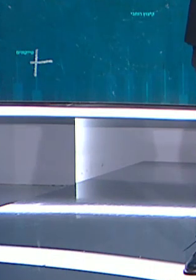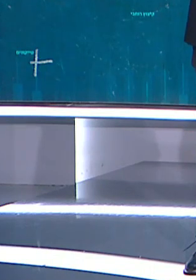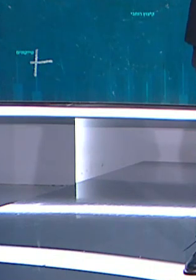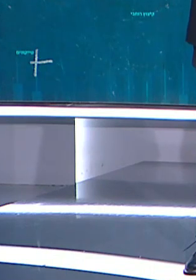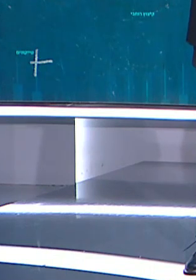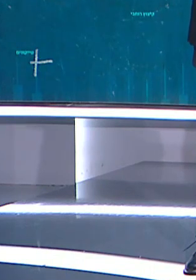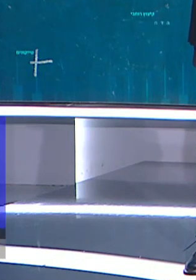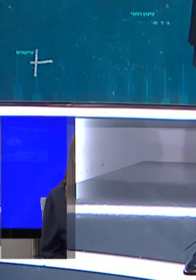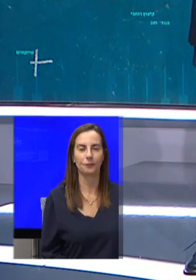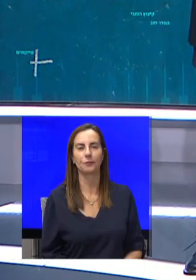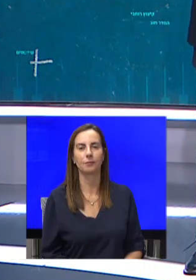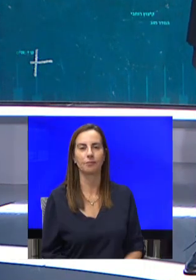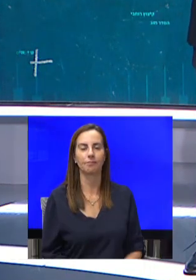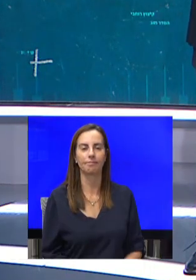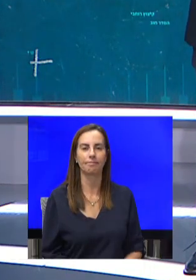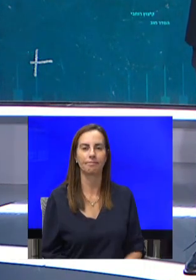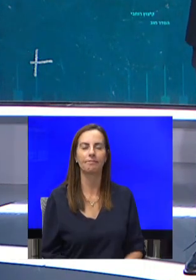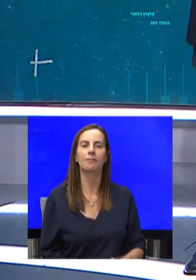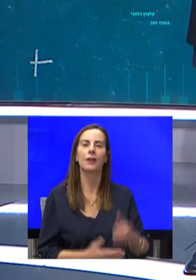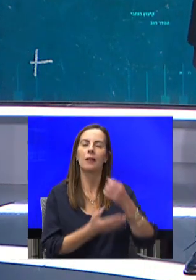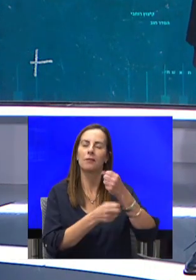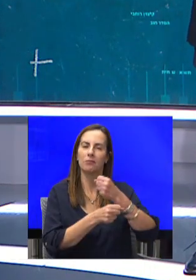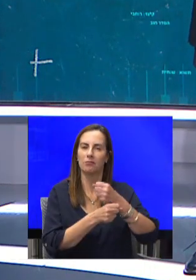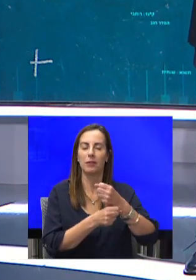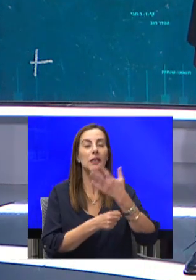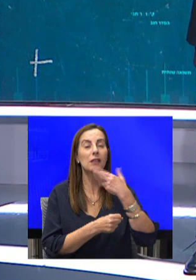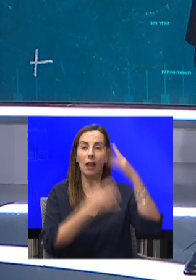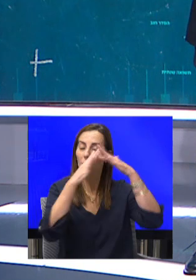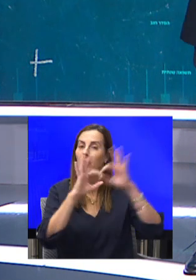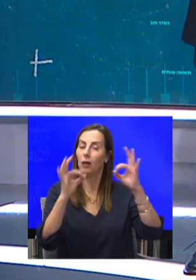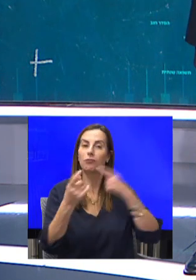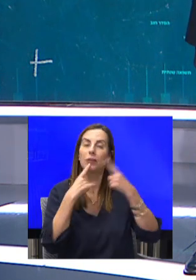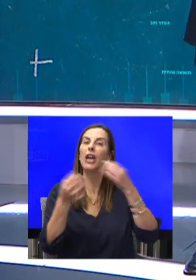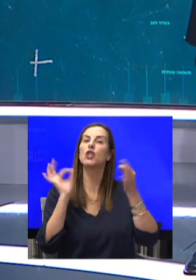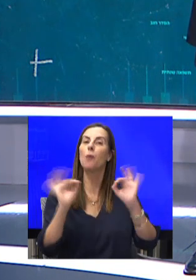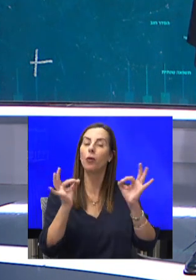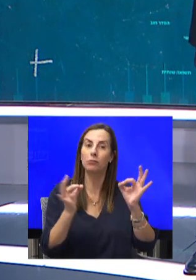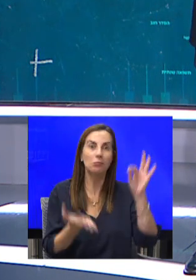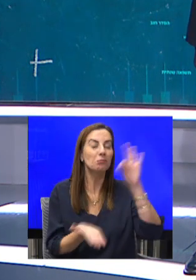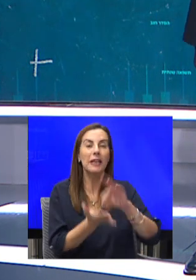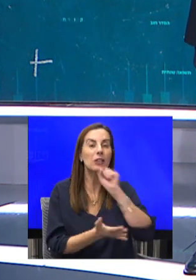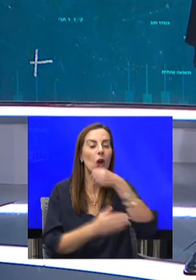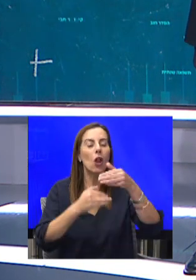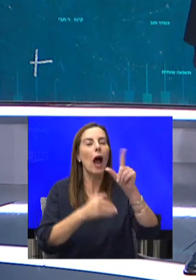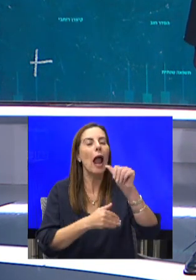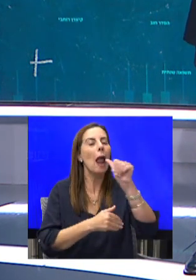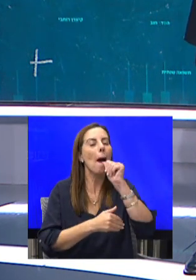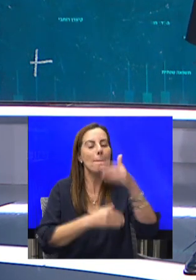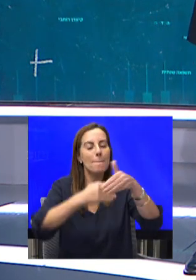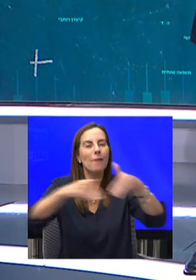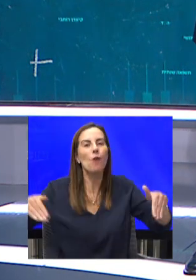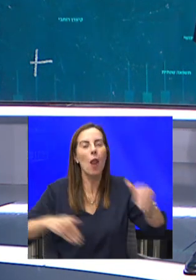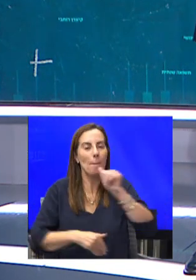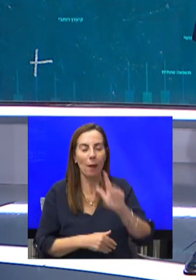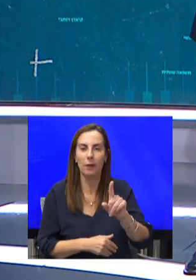לפני עוד בוקר נציגי ישראל ולבנון פתחו רשמית את השיחות ההיסטוריות על גבולות המים הכלכליים בין המדינות. הנושא שעל הפרק,